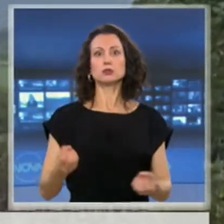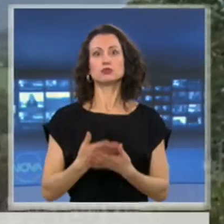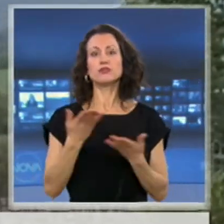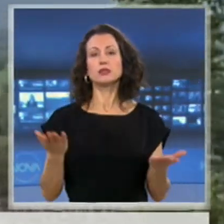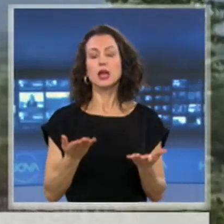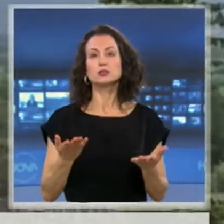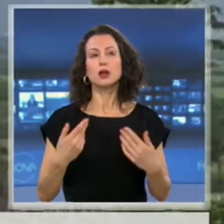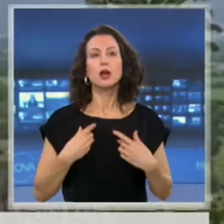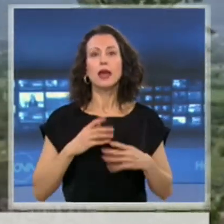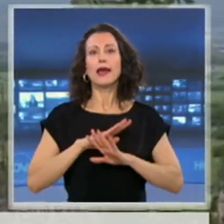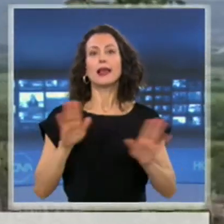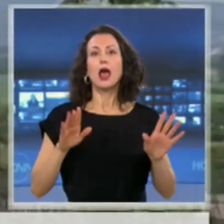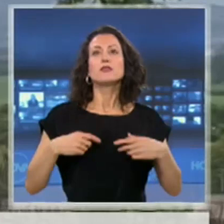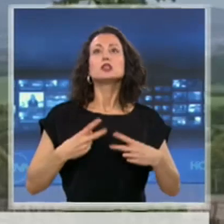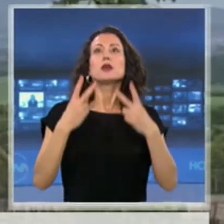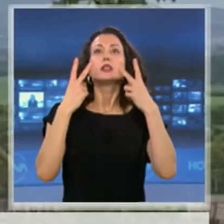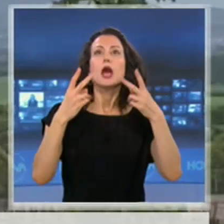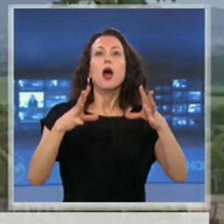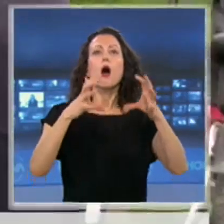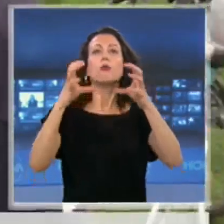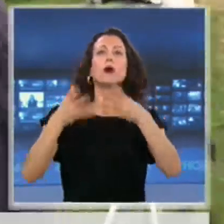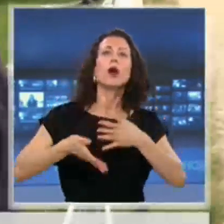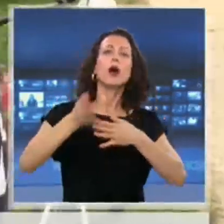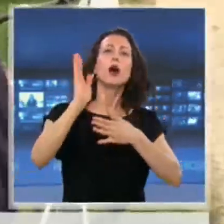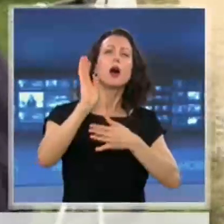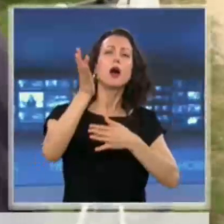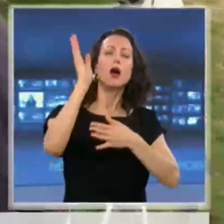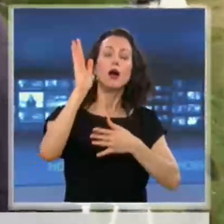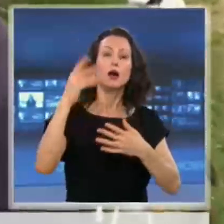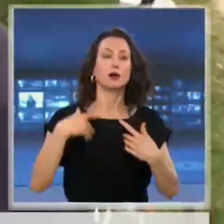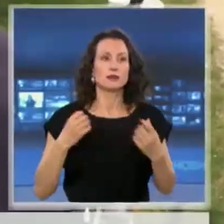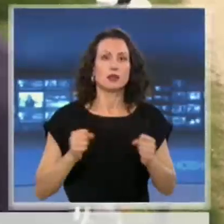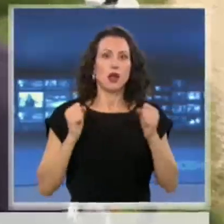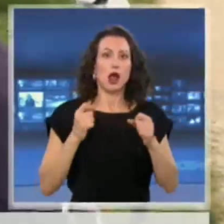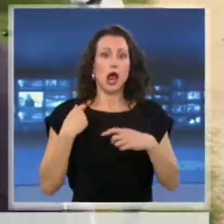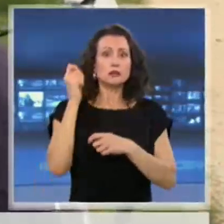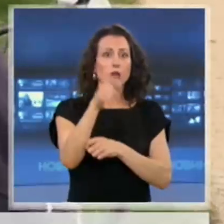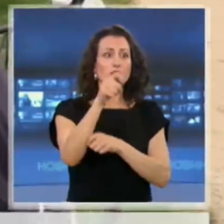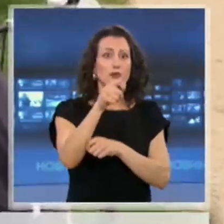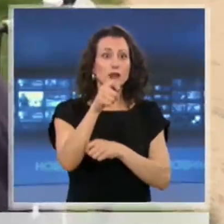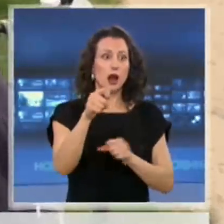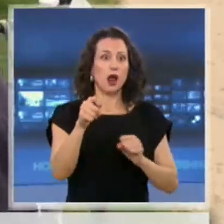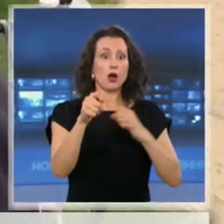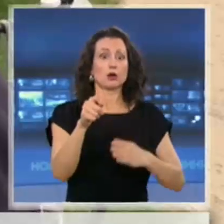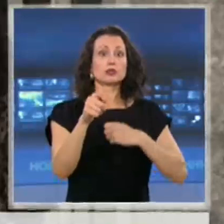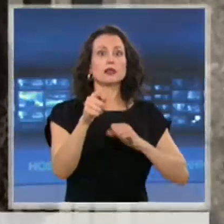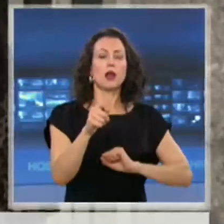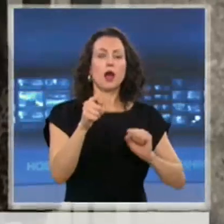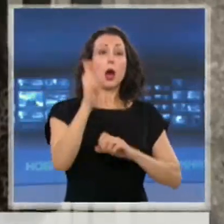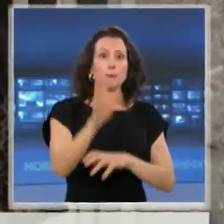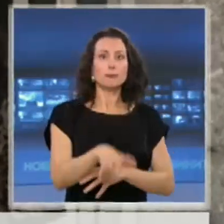И края, по едно време облакът вече заминаме нагоре. Тото изстреща да права, че да естравували върлицата. По много силно гръмно.